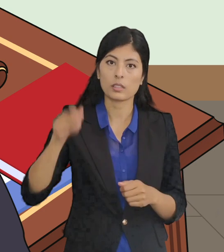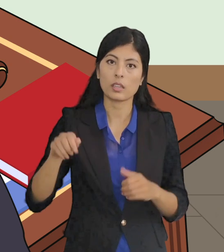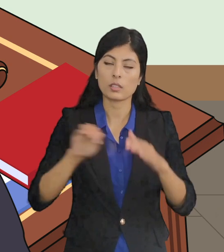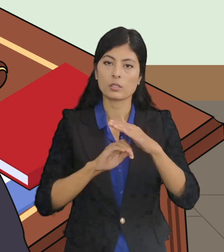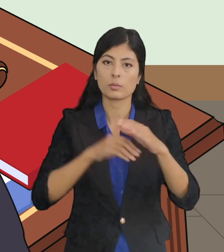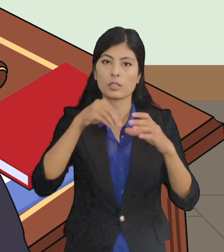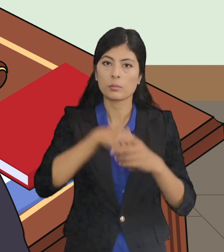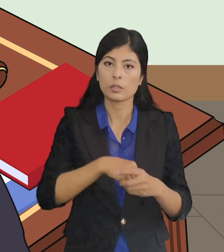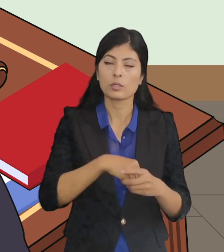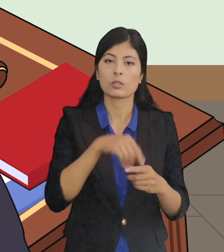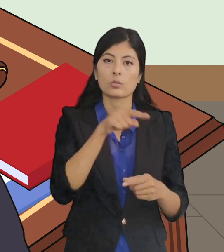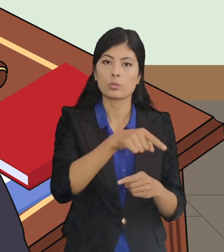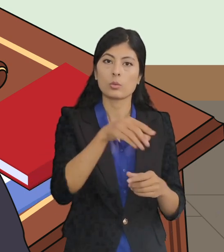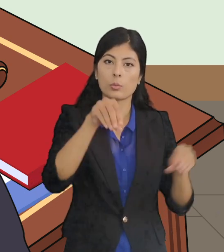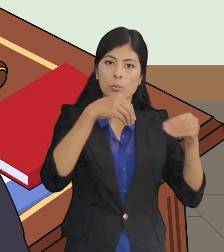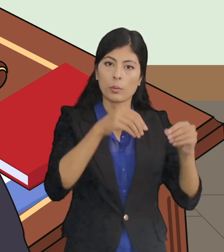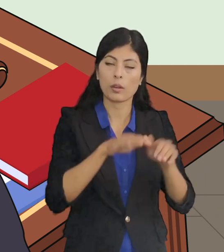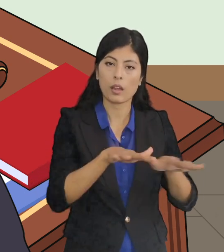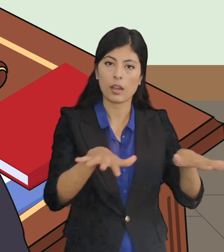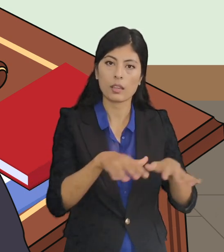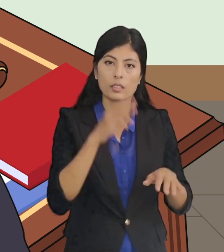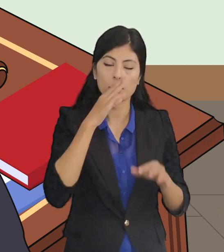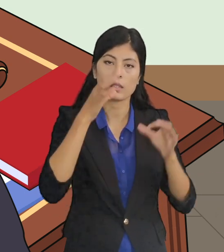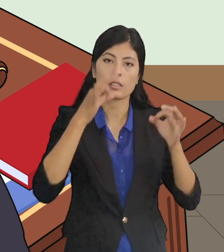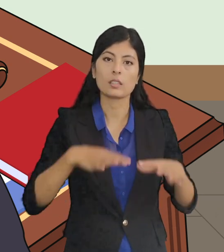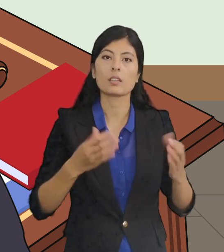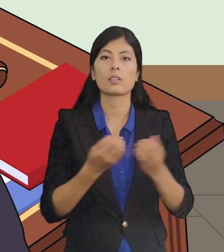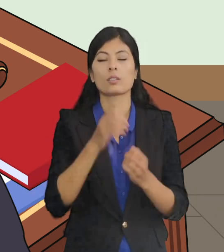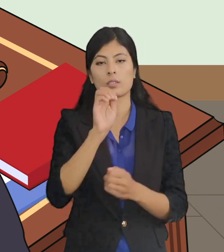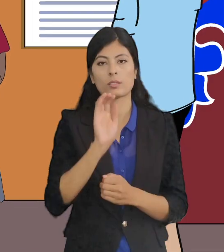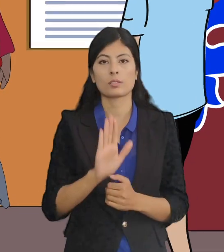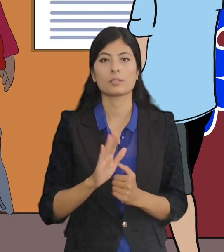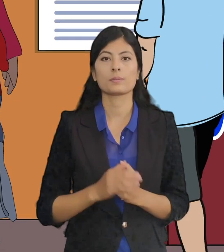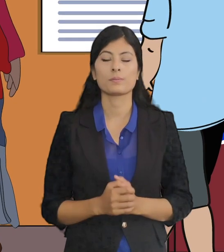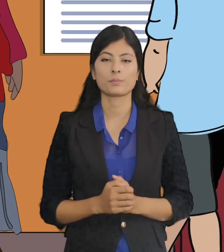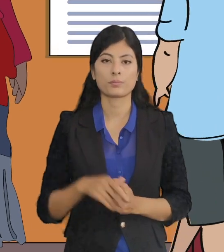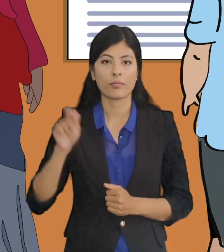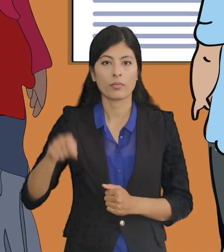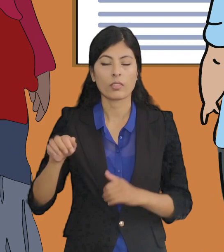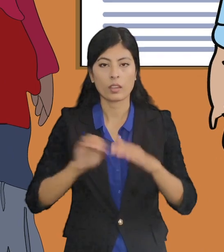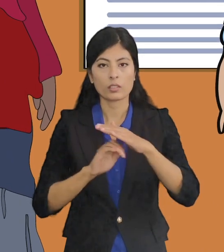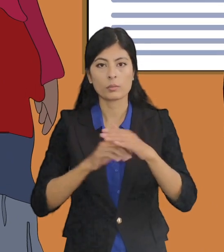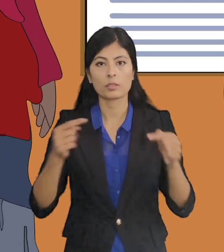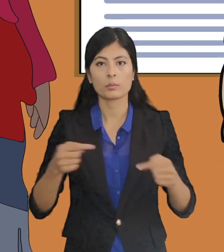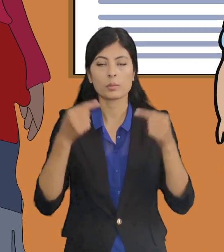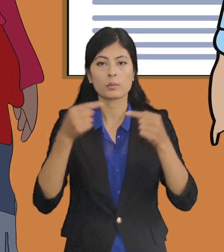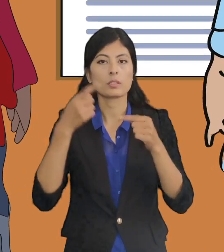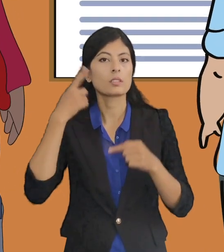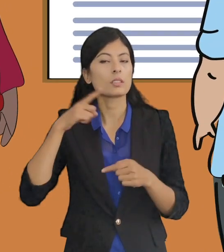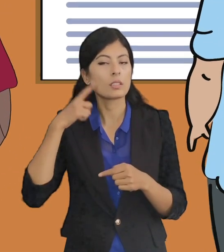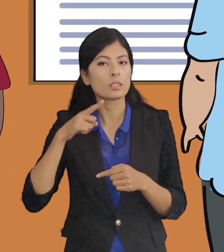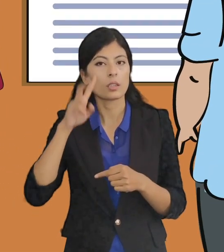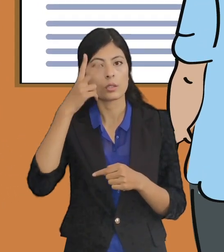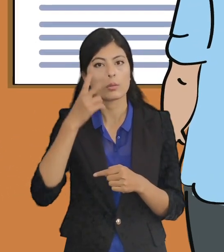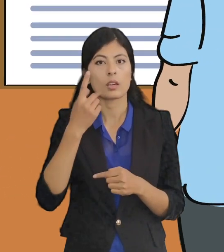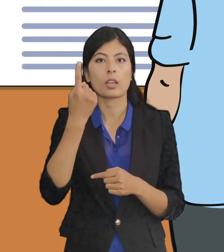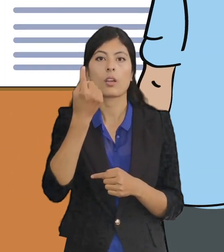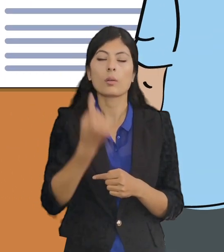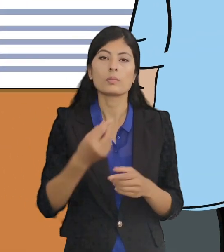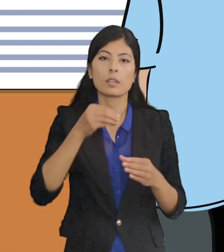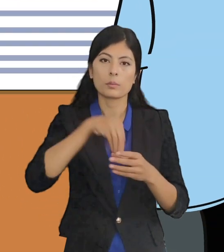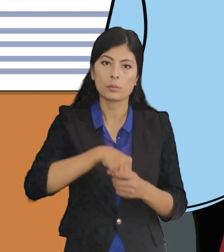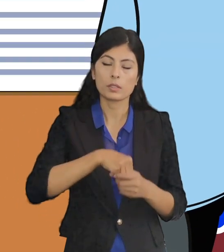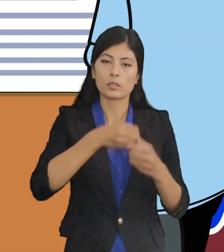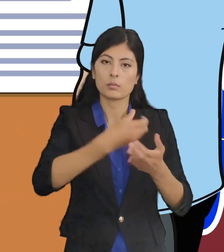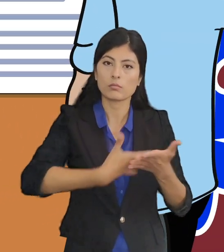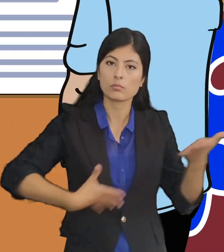द्वारा उपलब्द प्रमान के अधार पर निर्ने कहल जाईया नियाईक समिती द्वारा बिवाद सब के दैनिक वास सबताहिक पेशी सुची